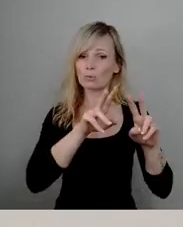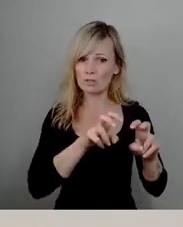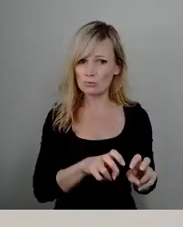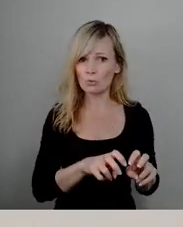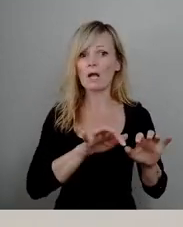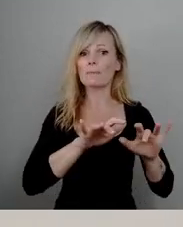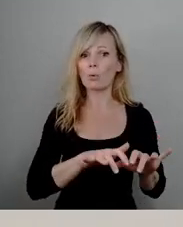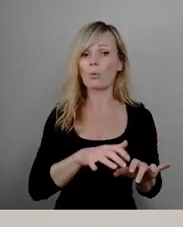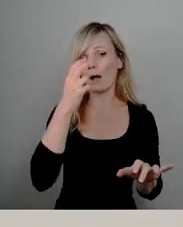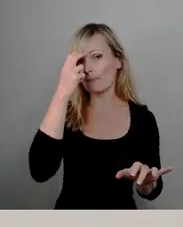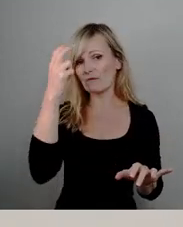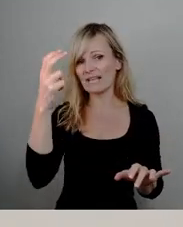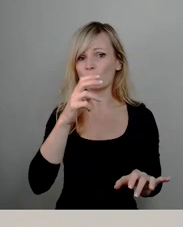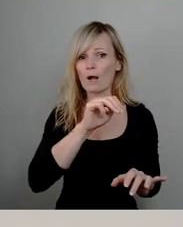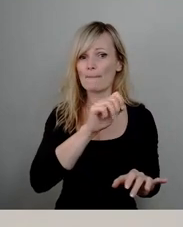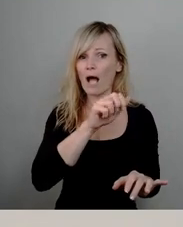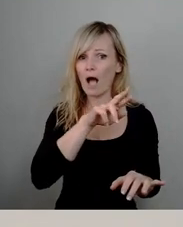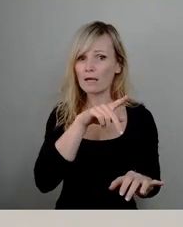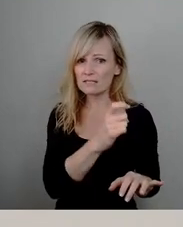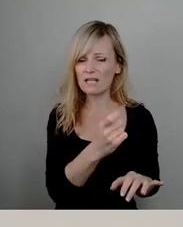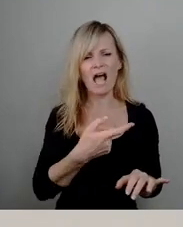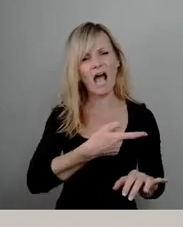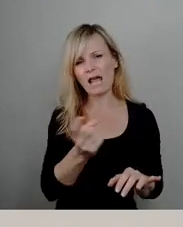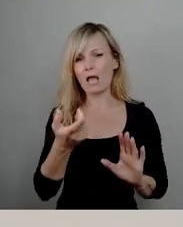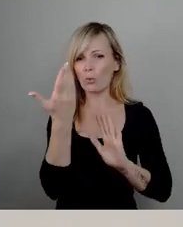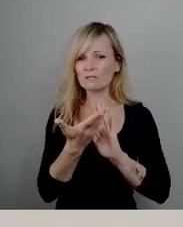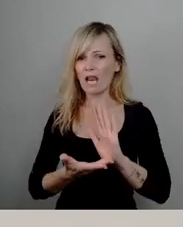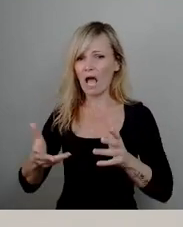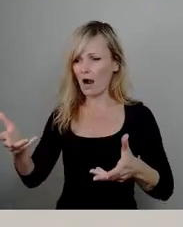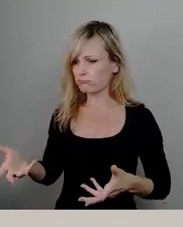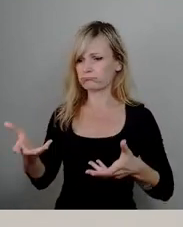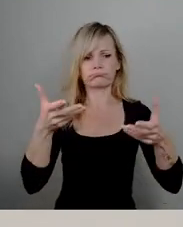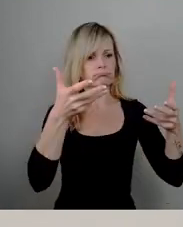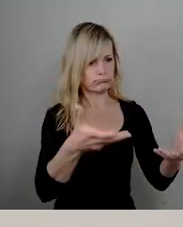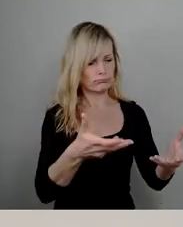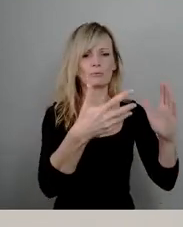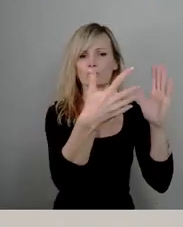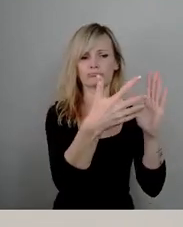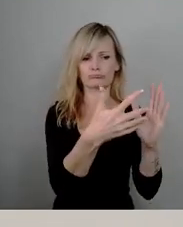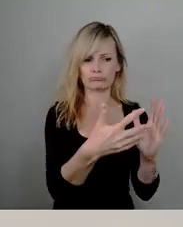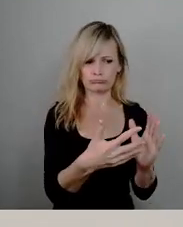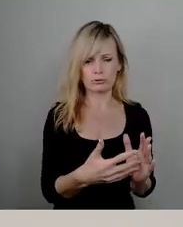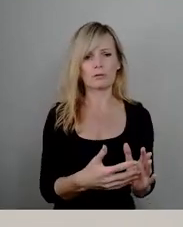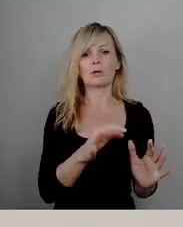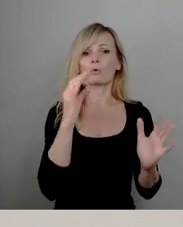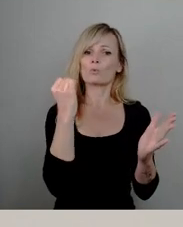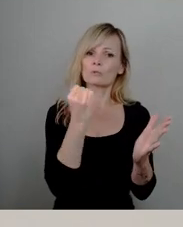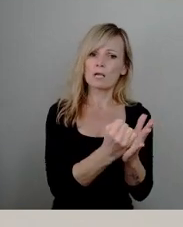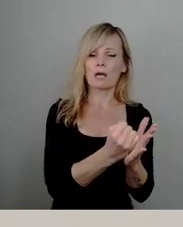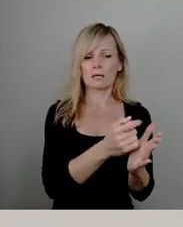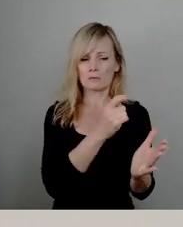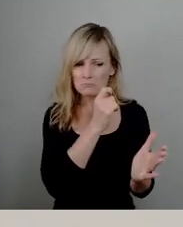Marx, die alle Unterlagen sichten und auch alle Entscheidungen, die aus den Gutachtenprüfungen usw. abgeleitet wurden, waren die